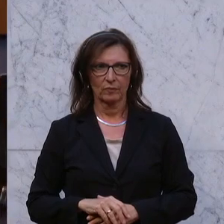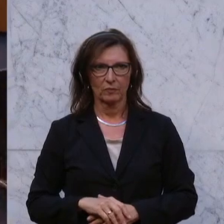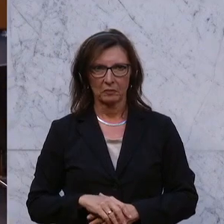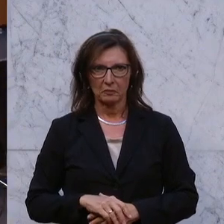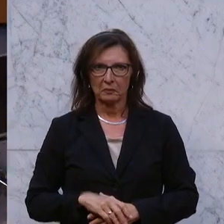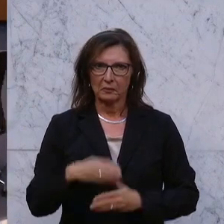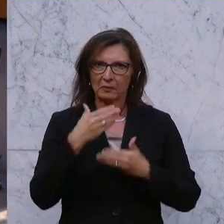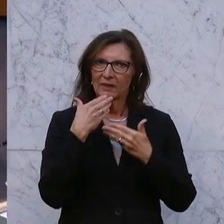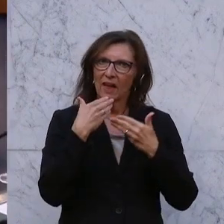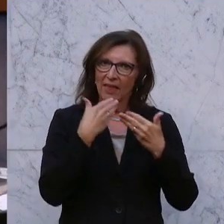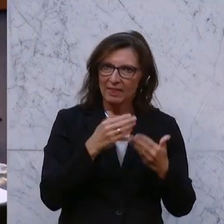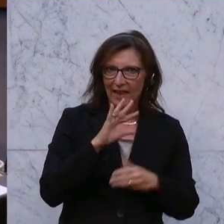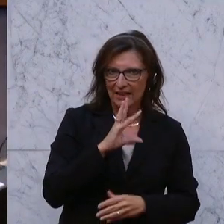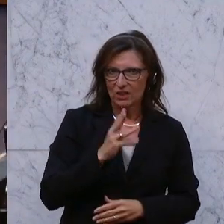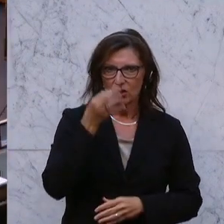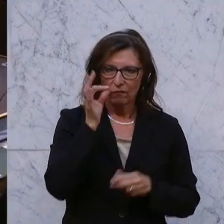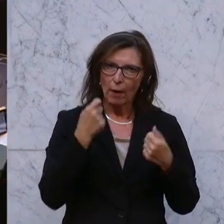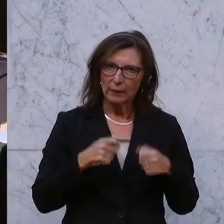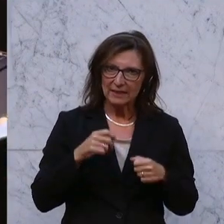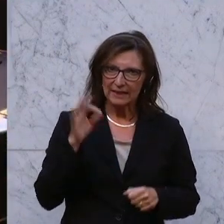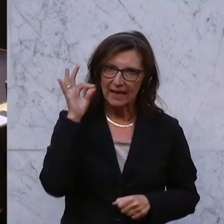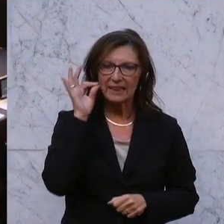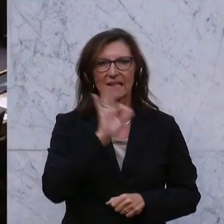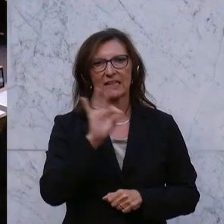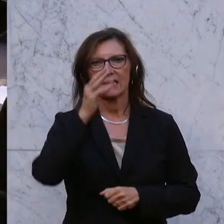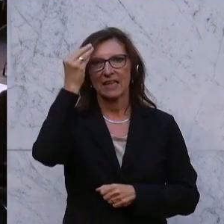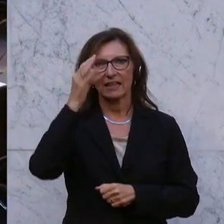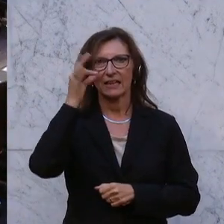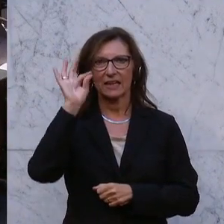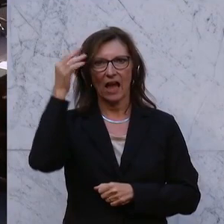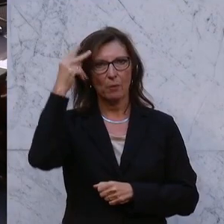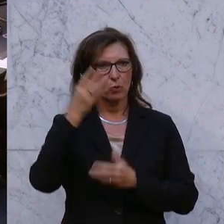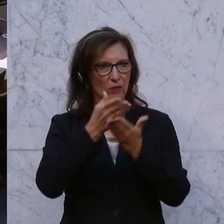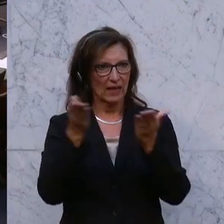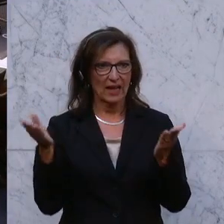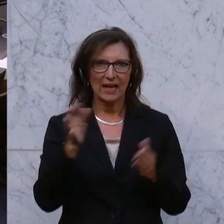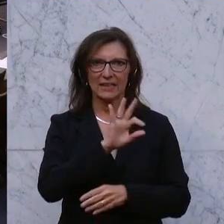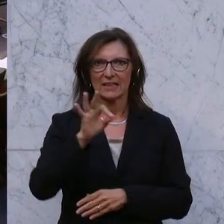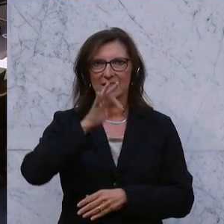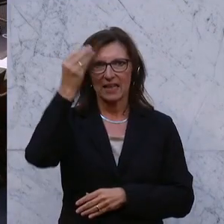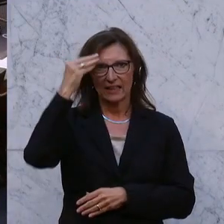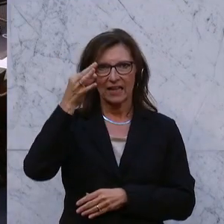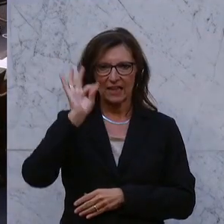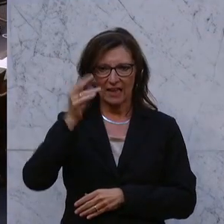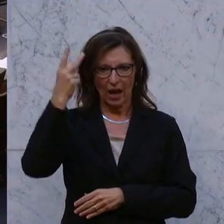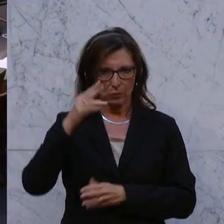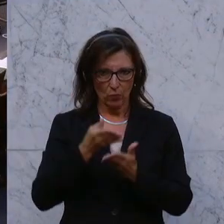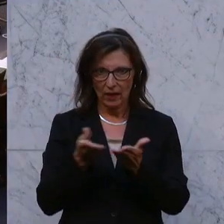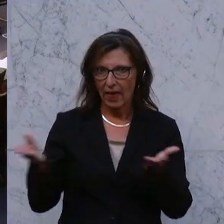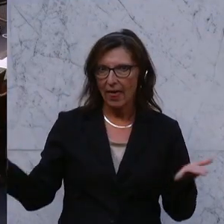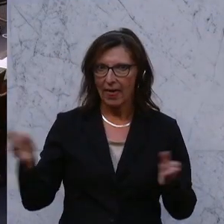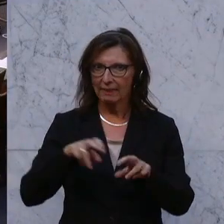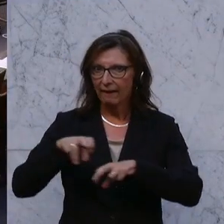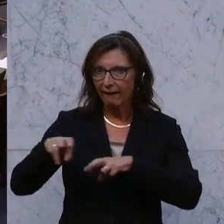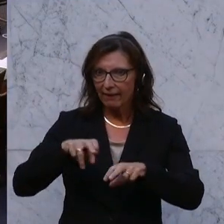Am Wort ist jetzt von der SPÖ Silma Yildirim. Sehr geehrte Damen und Herren, werte Damen und Herren auf der Regierungsbank, Herr Bundeskanzler,